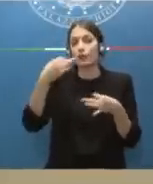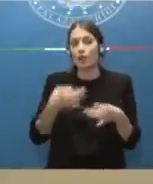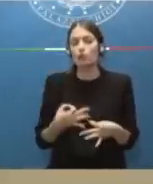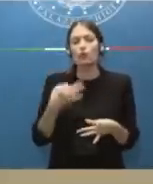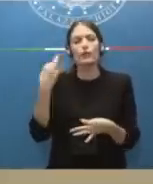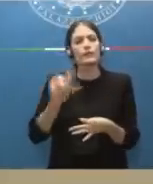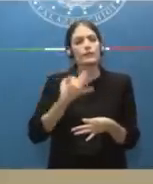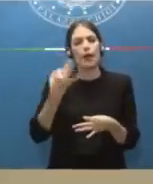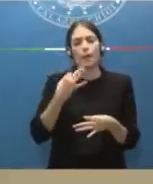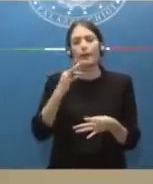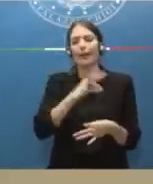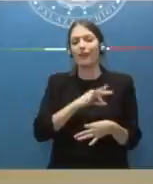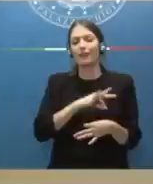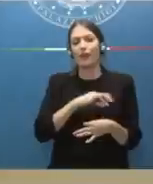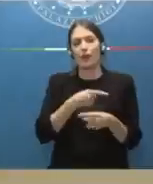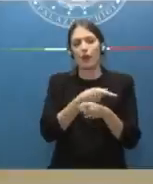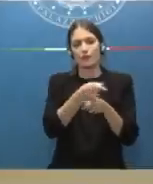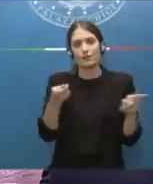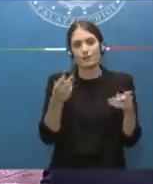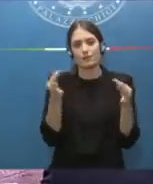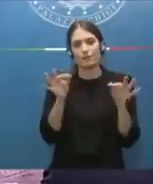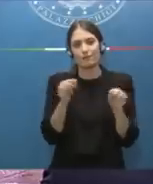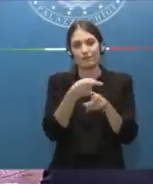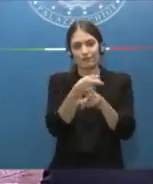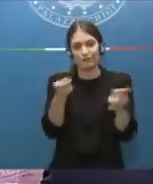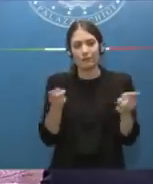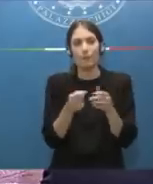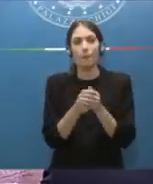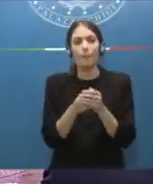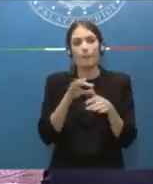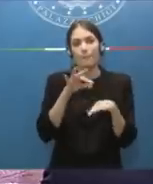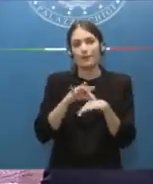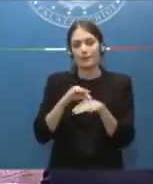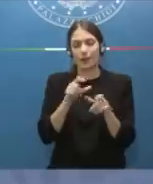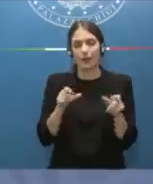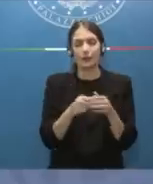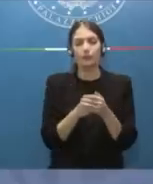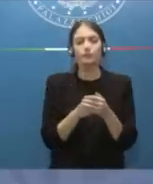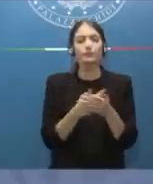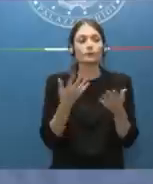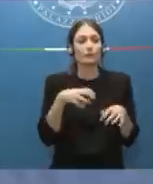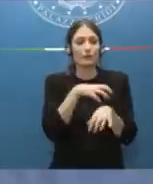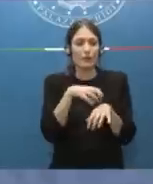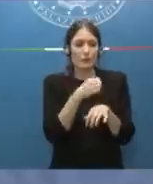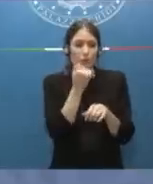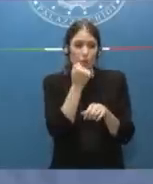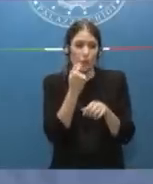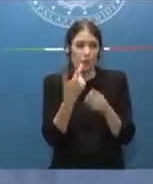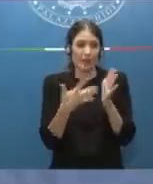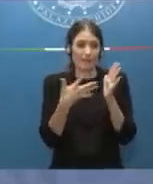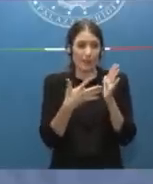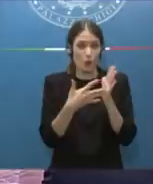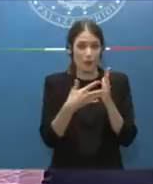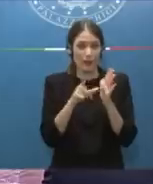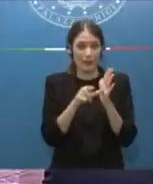e solo nell'interesse dei pazienti. Ministro, siamo sempre più in difficoltà con i tempi. Ronnie Gasbarra, la